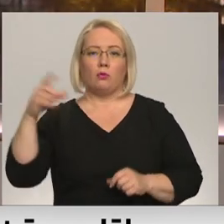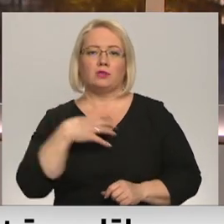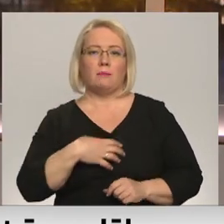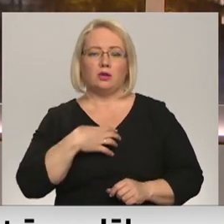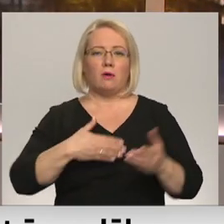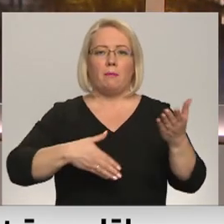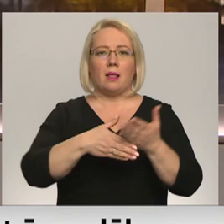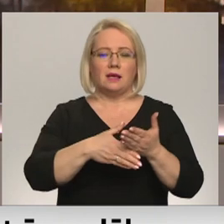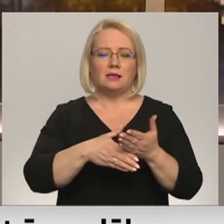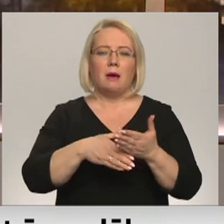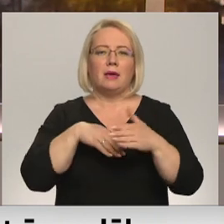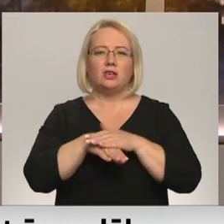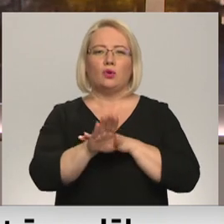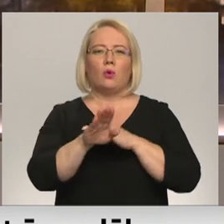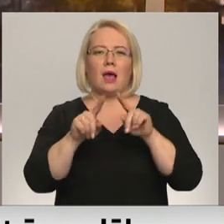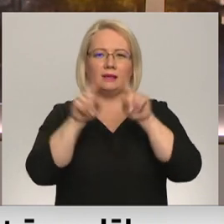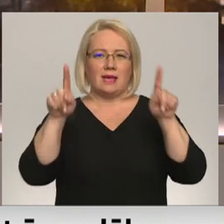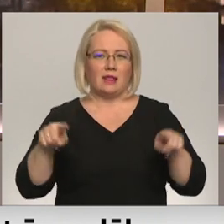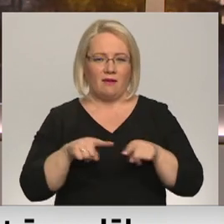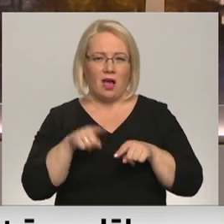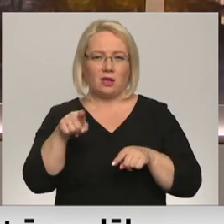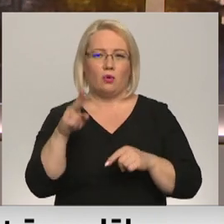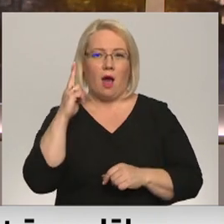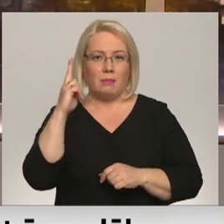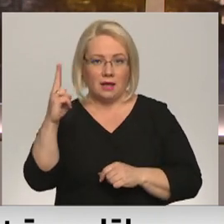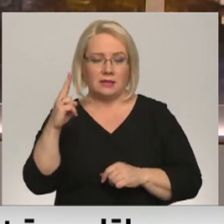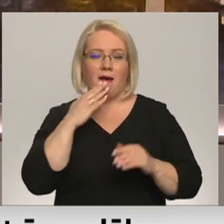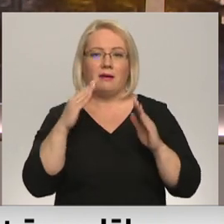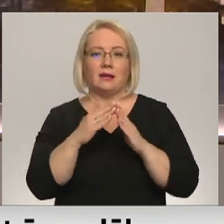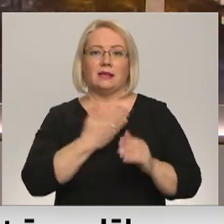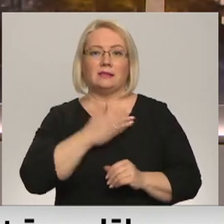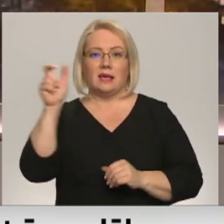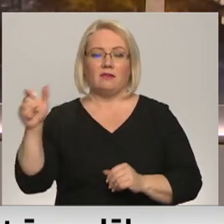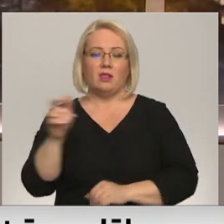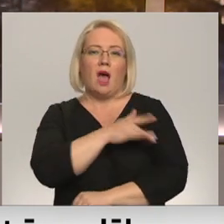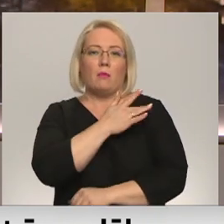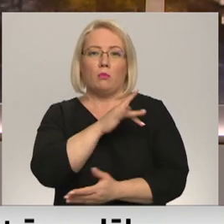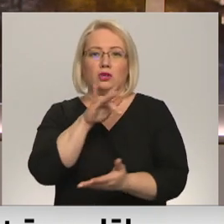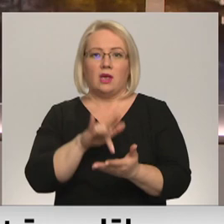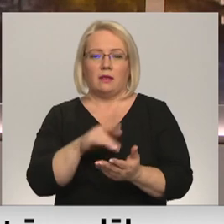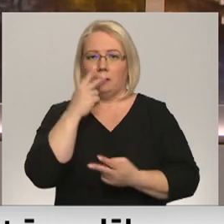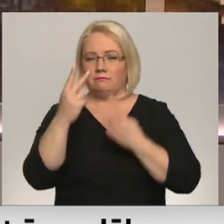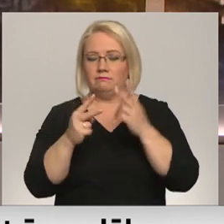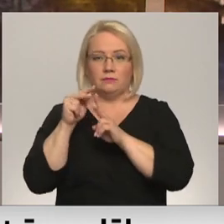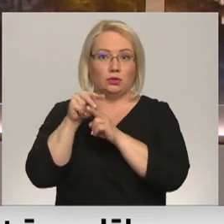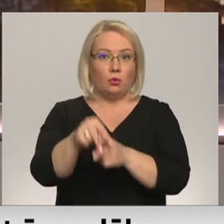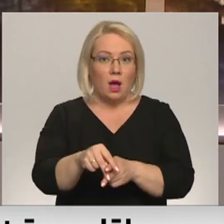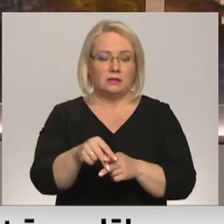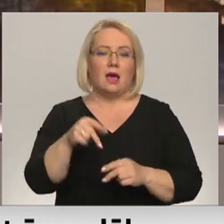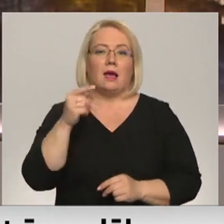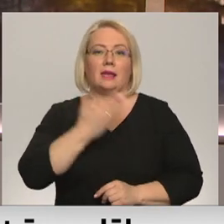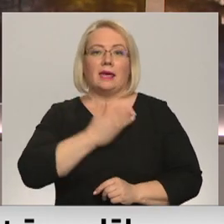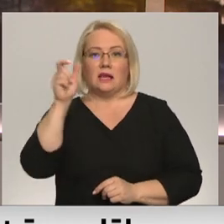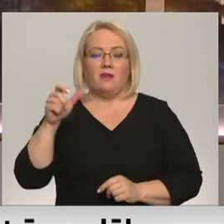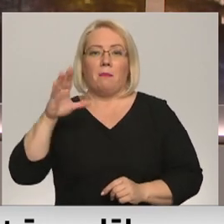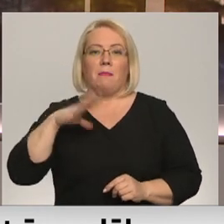palīdzēt izdrukāt certifikātu, kas to apliecinātu. Rēzeknes iedzīvotāju apkalpošanas centrā novērota tik liela noslodze, ka iedzīvotājiem